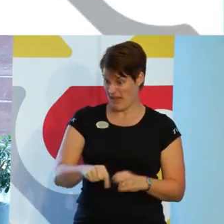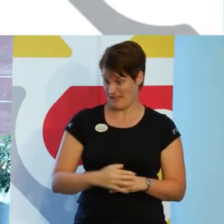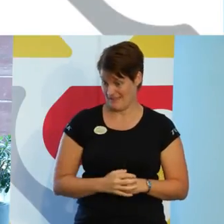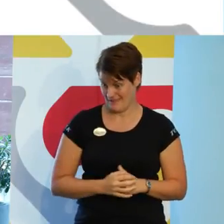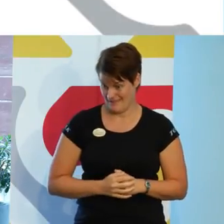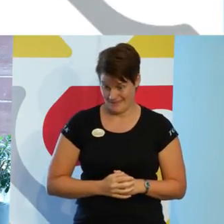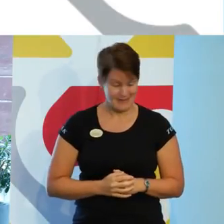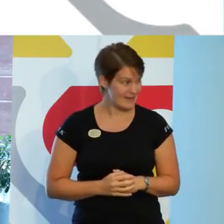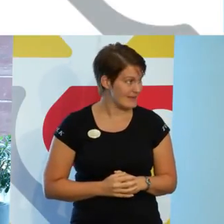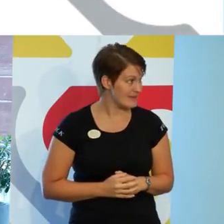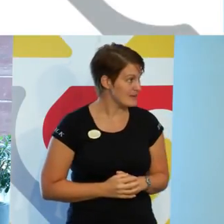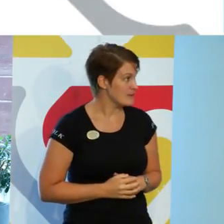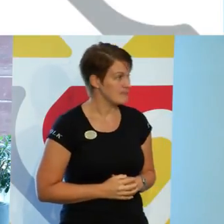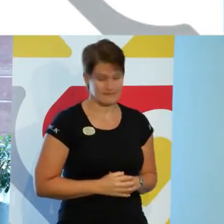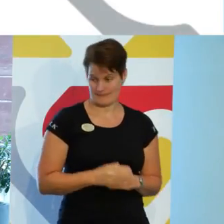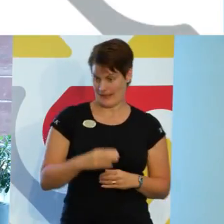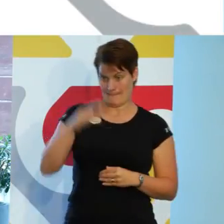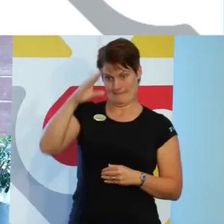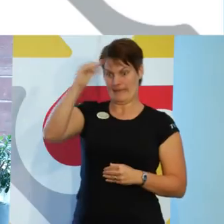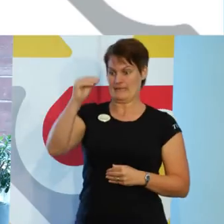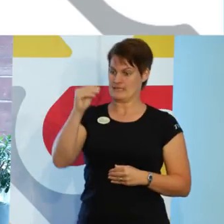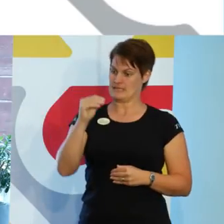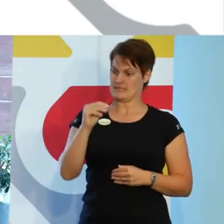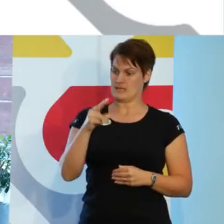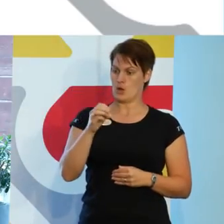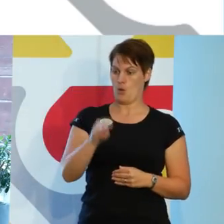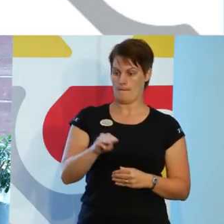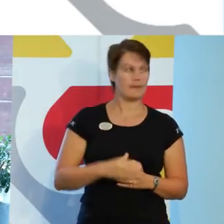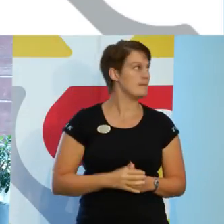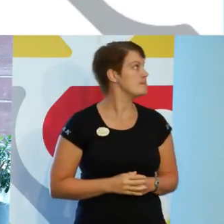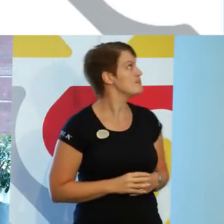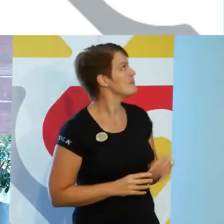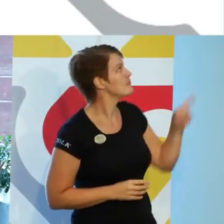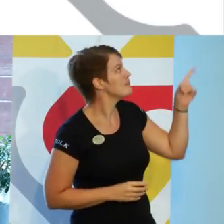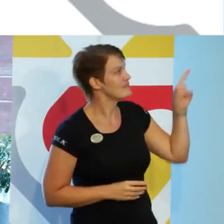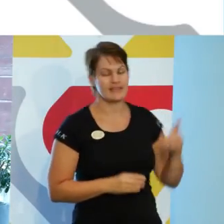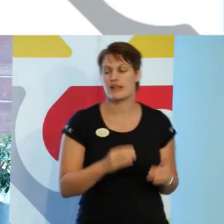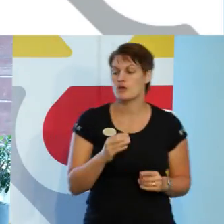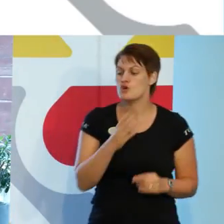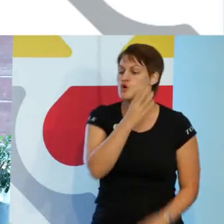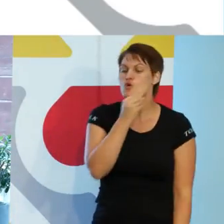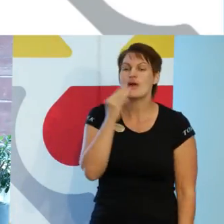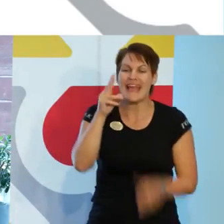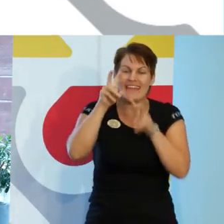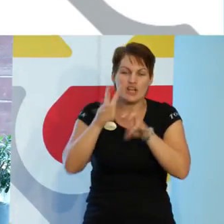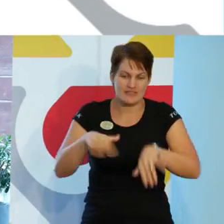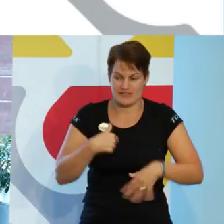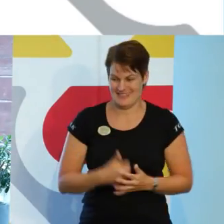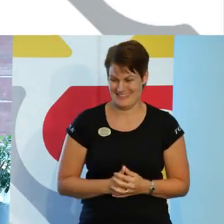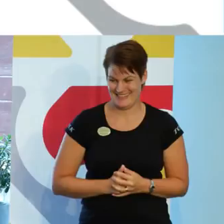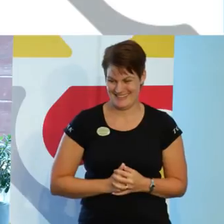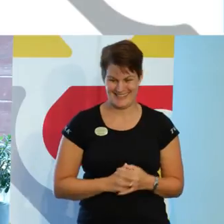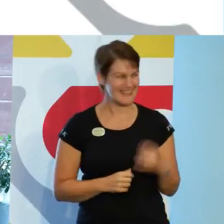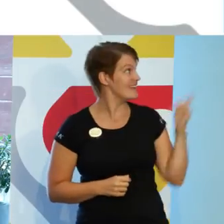Vi kan spåra maskulinitetsnormen. Jag har gjort en liten skägganalys. Det här skulle